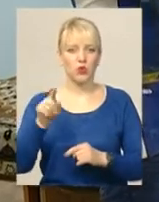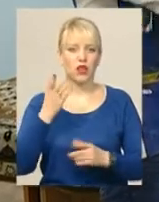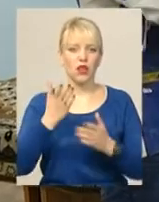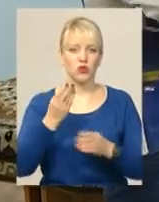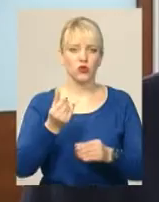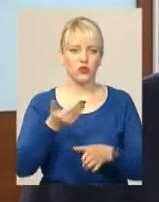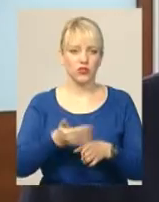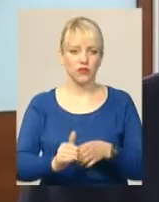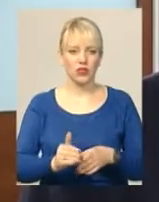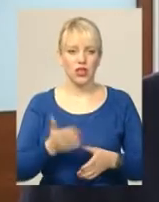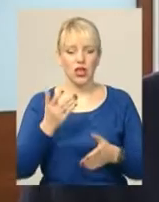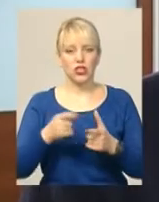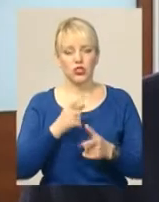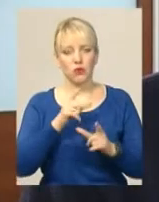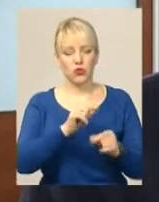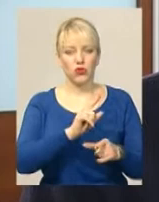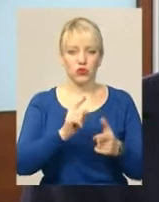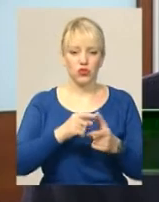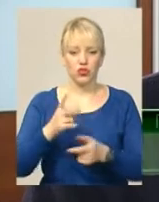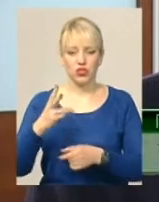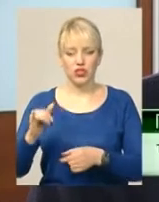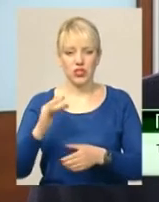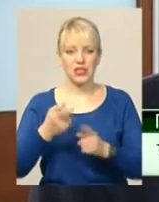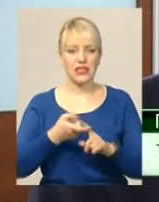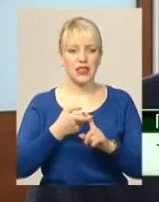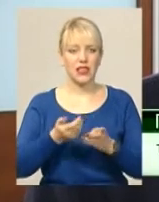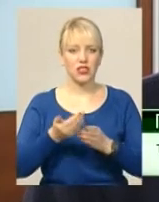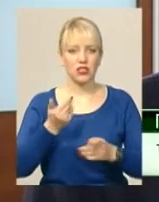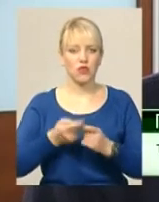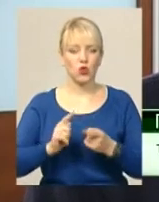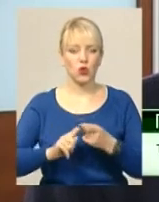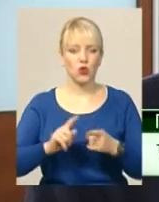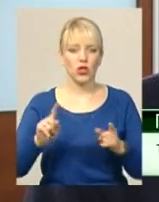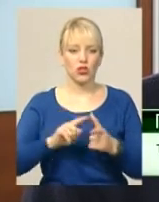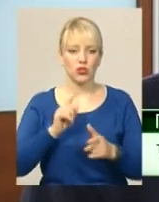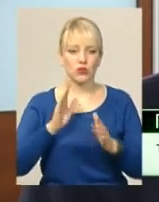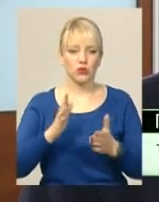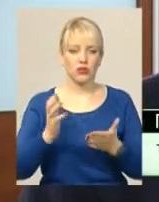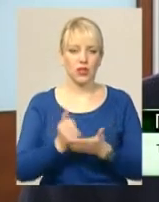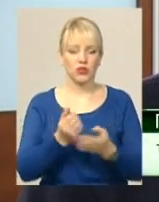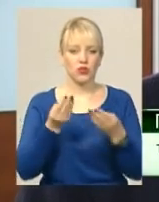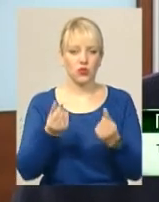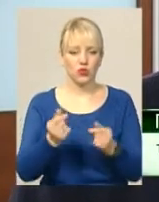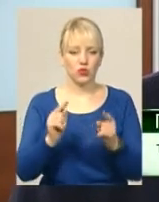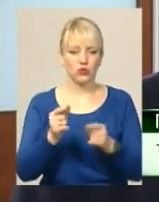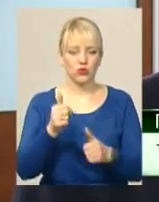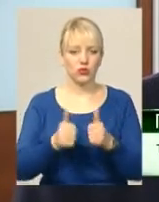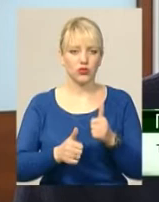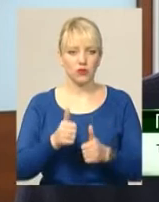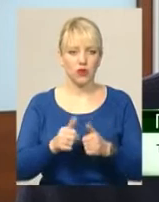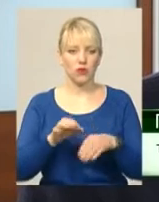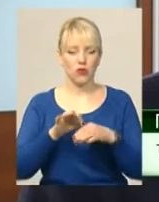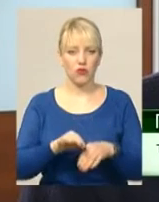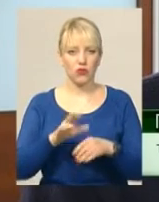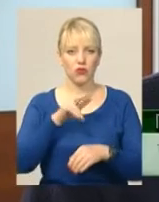виділять кошти. Чи поїдуть, чи ні, то вже залежить від того, чи будуть винайдені кошти. Змагання будуть проводитися в